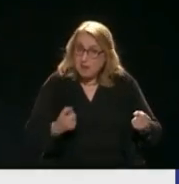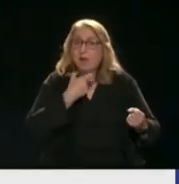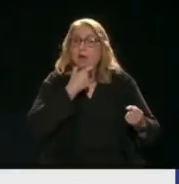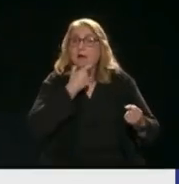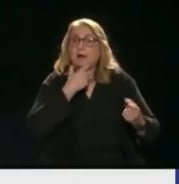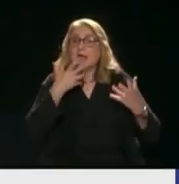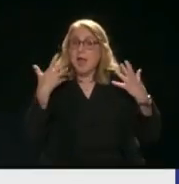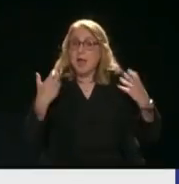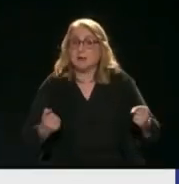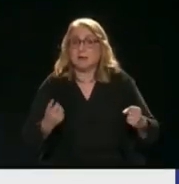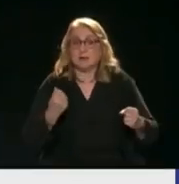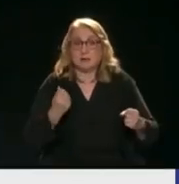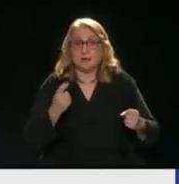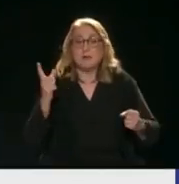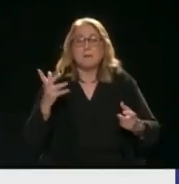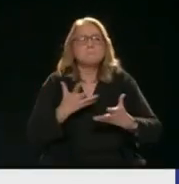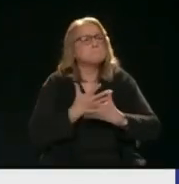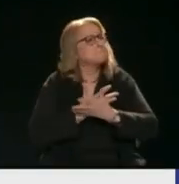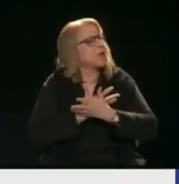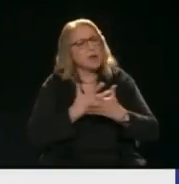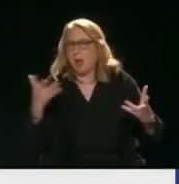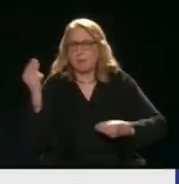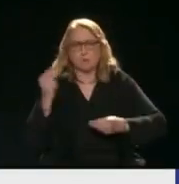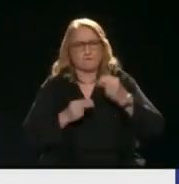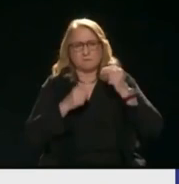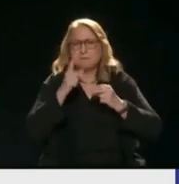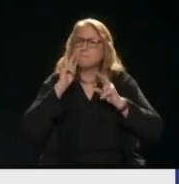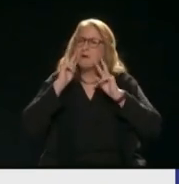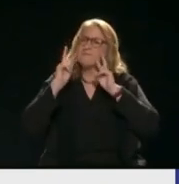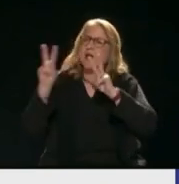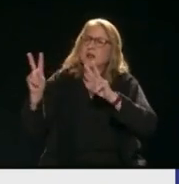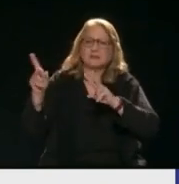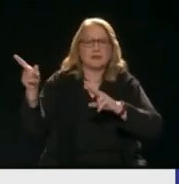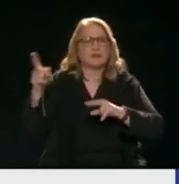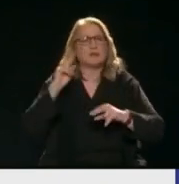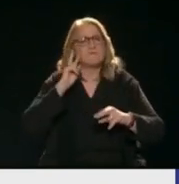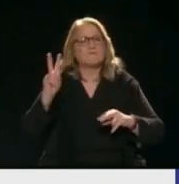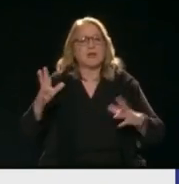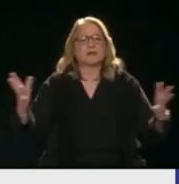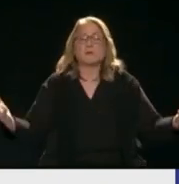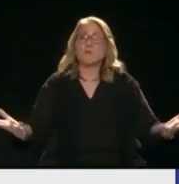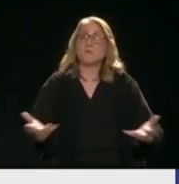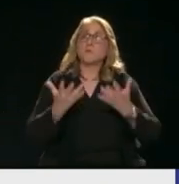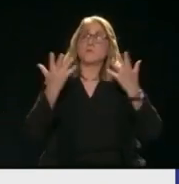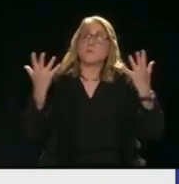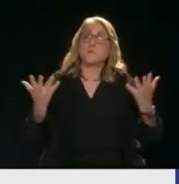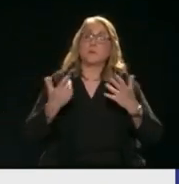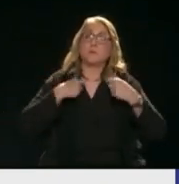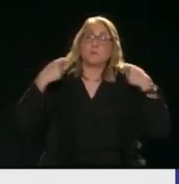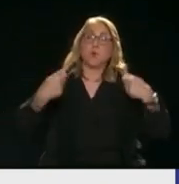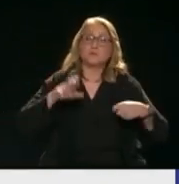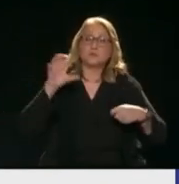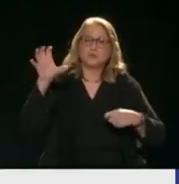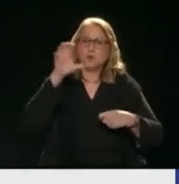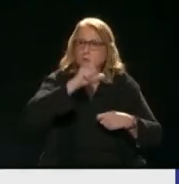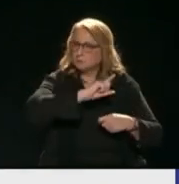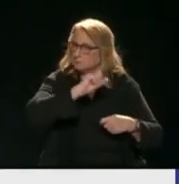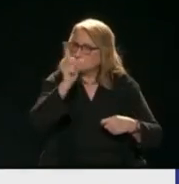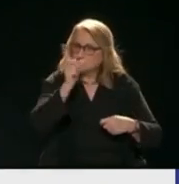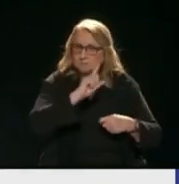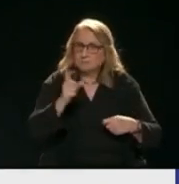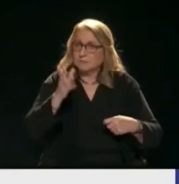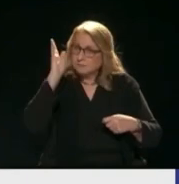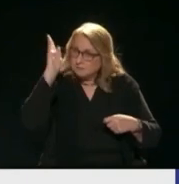γνώσεως Έχουν πολύ μεγάλο πρόβλημα οικονομικό Ας έχουν και αυτοί νούμερα Σε κάποιες παγκόριμιες συμφωνίες Υπάρχει θέμα στον πλανήτη